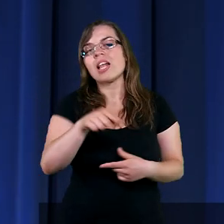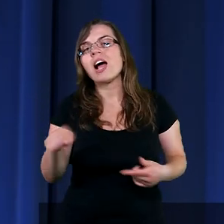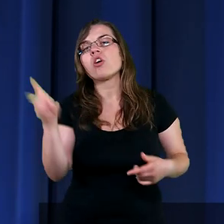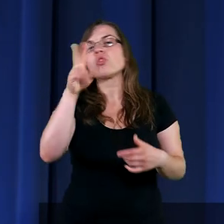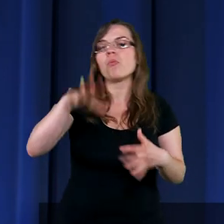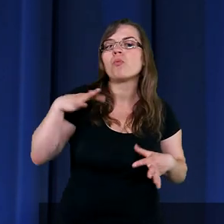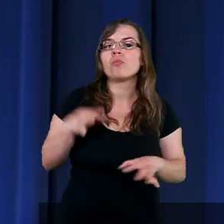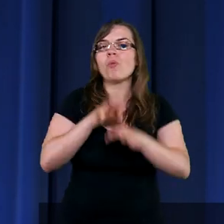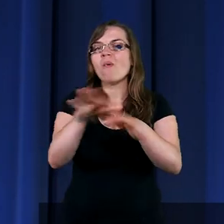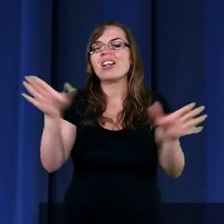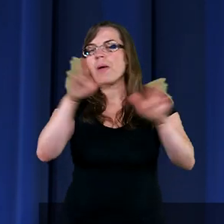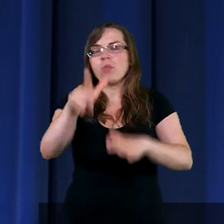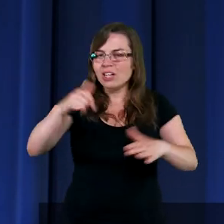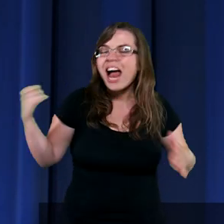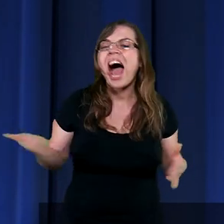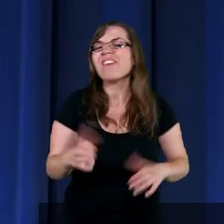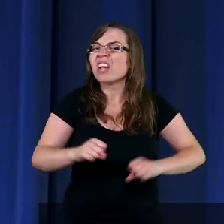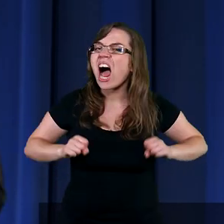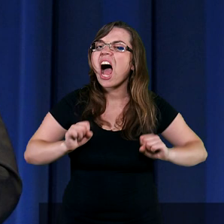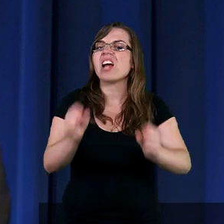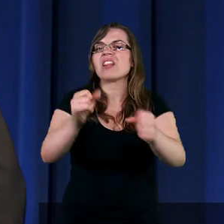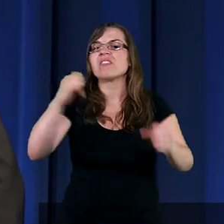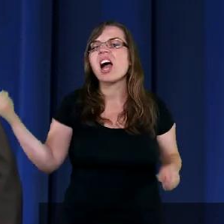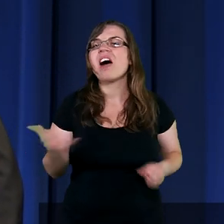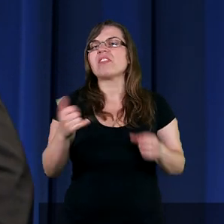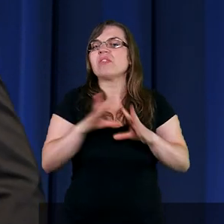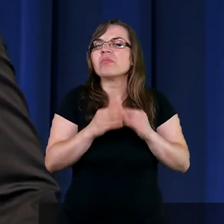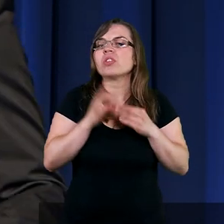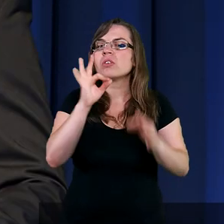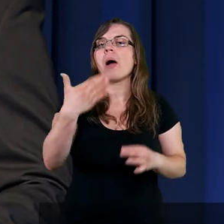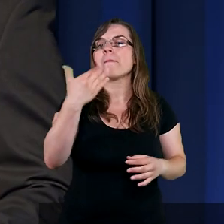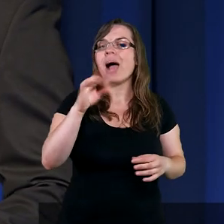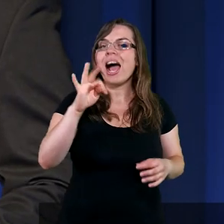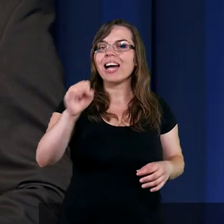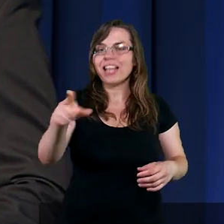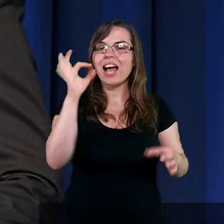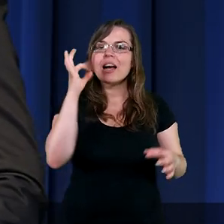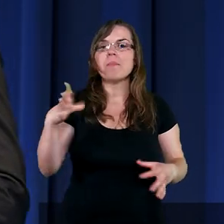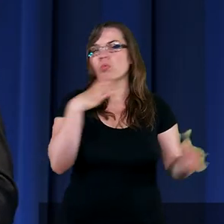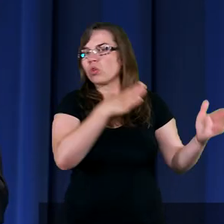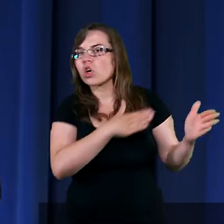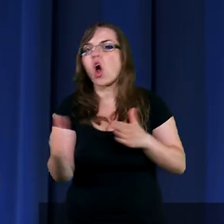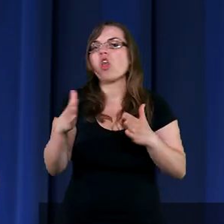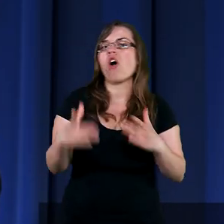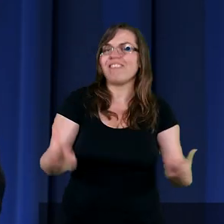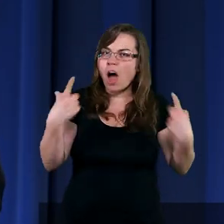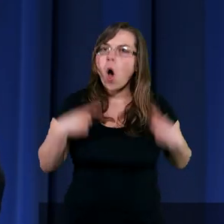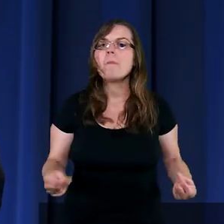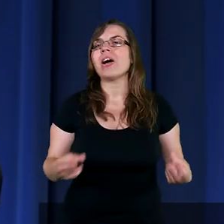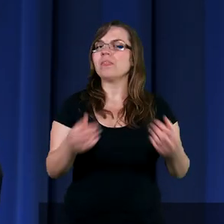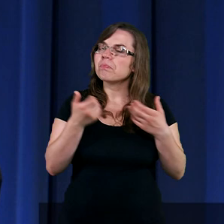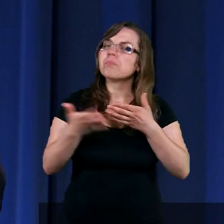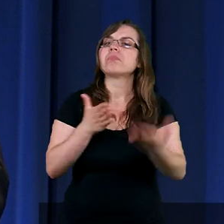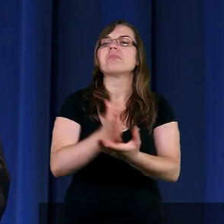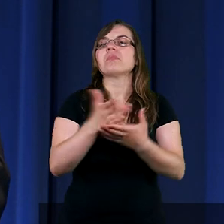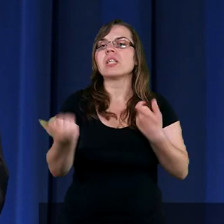kto mógł poprowadzić nabożeństwo, czy pomodlić się, czy też w jakiś sposób usłużyć, Marta była gotowa i była obecna. Do